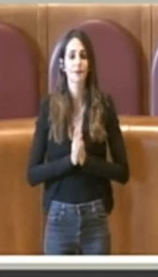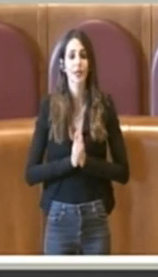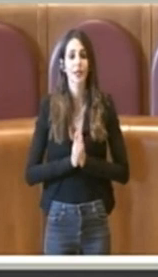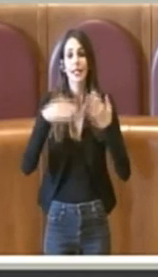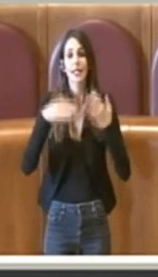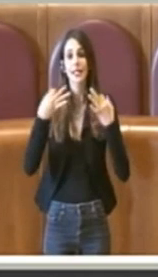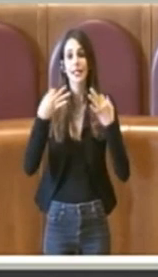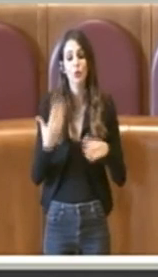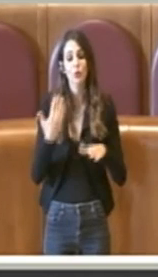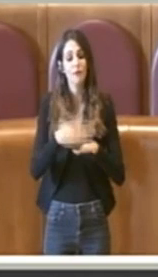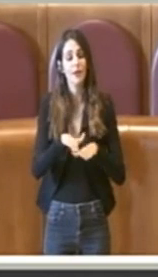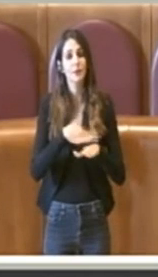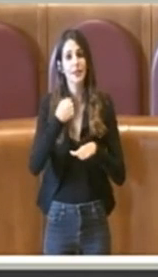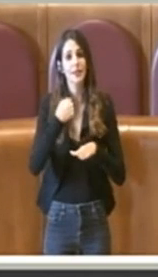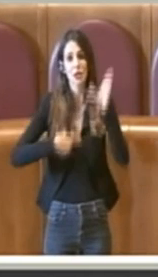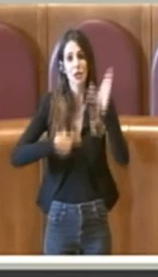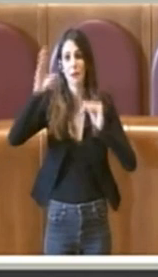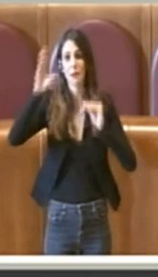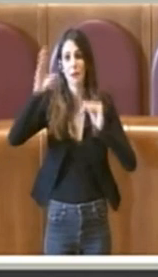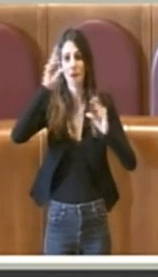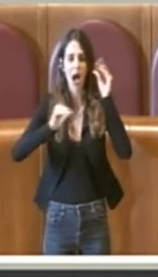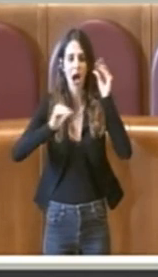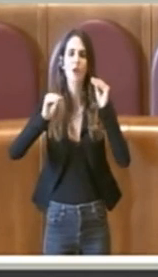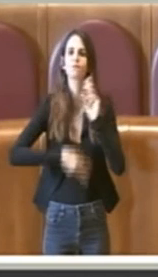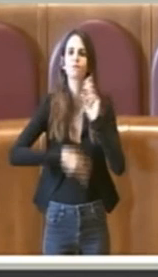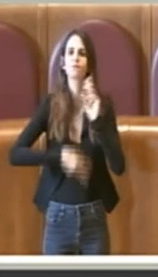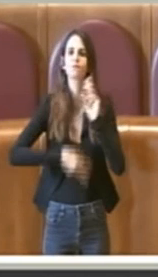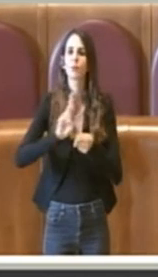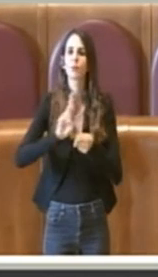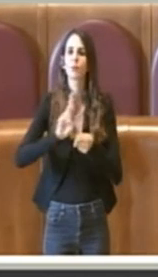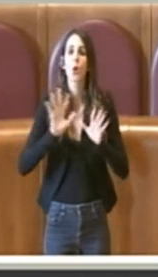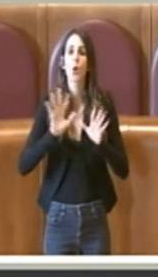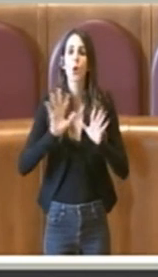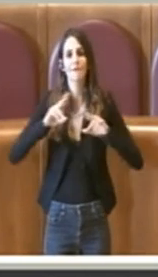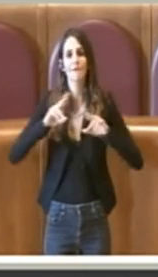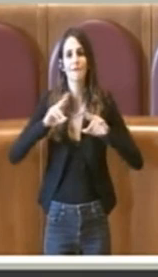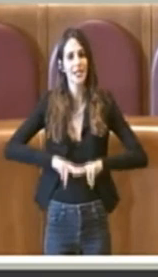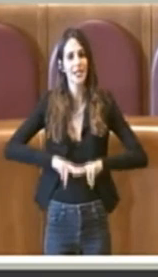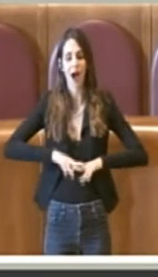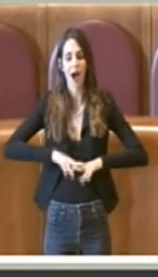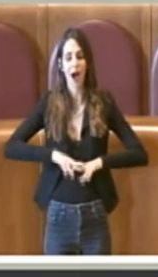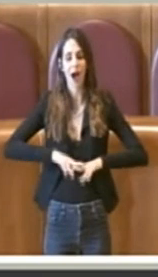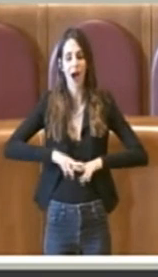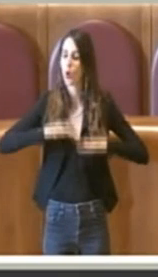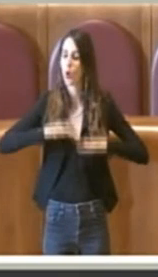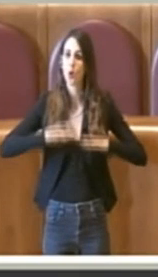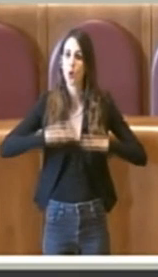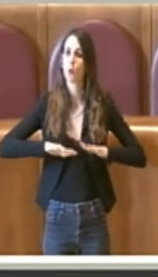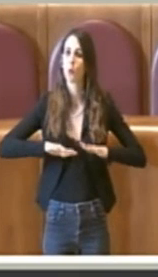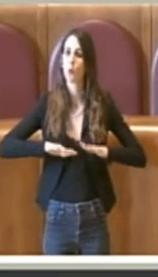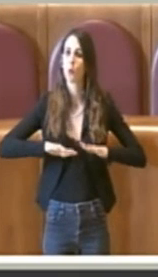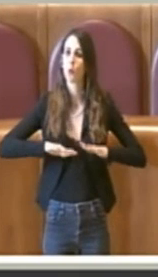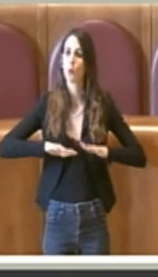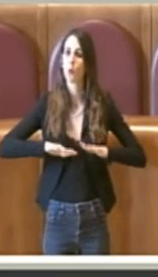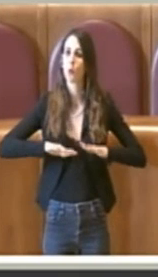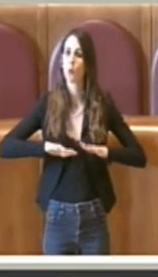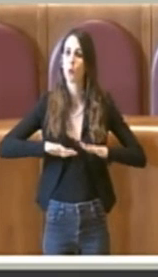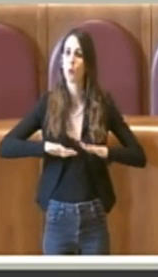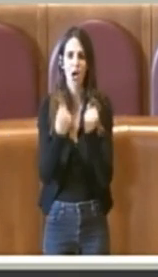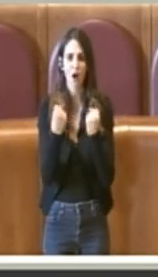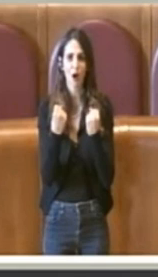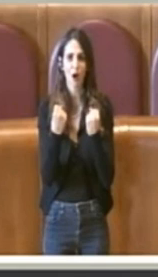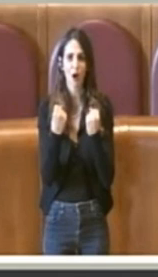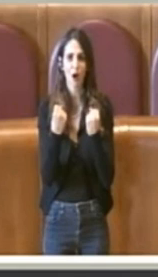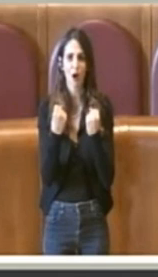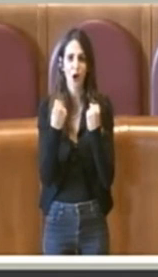esperienza io imparerò qualcosa di più. Rimane però il fatto che i miei dubbi purtroppo si sono rafforzati e